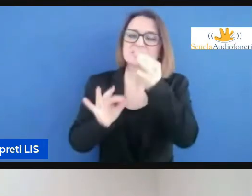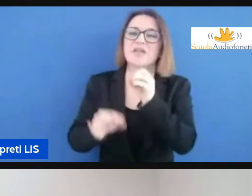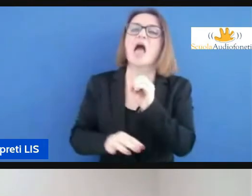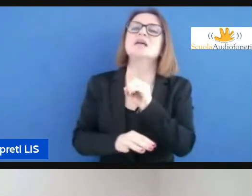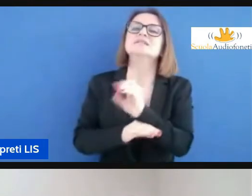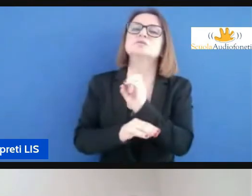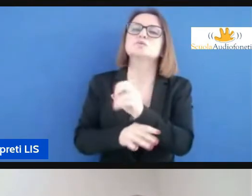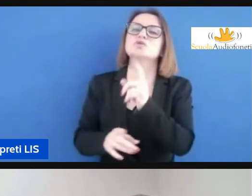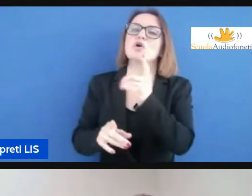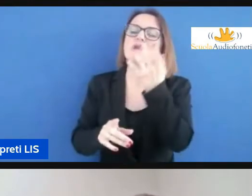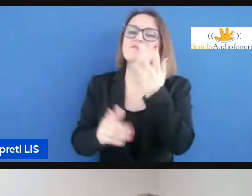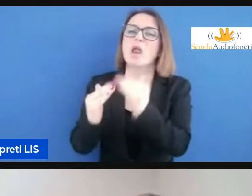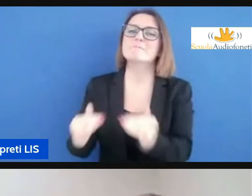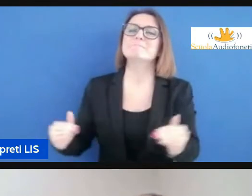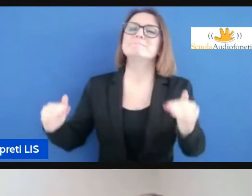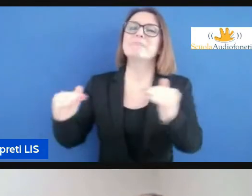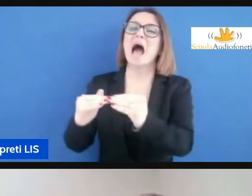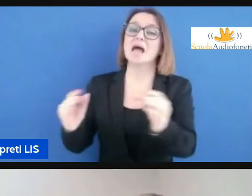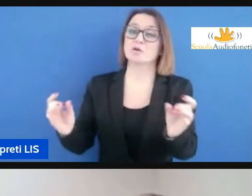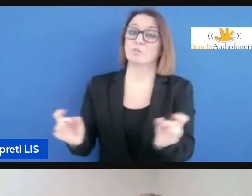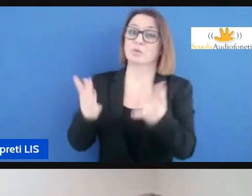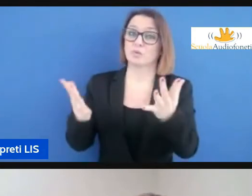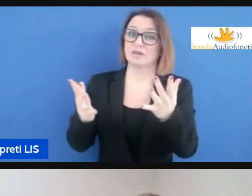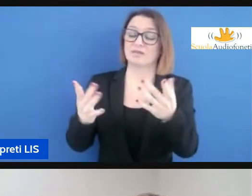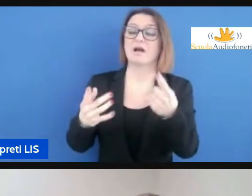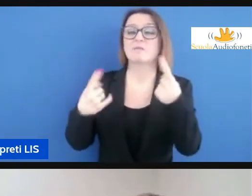dobbiamo accogliere prego Anna